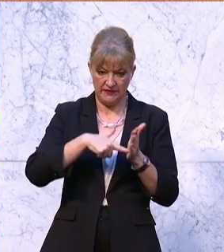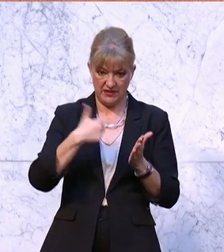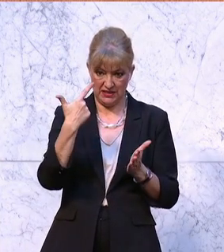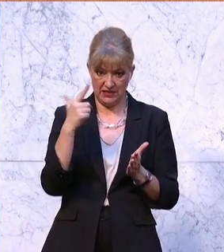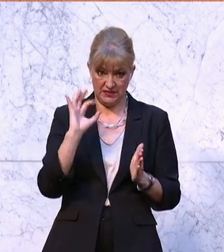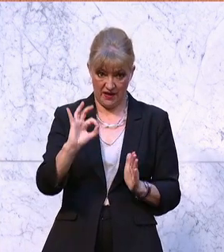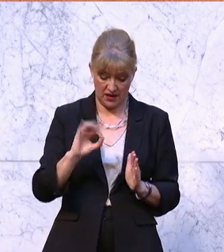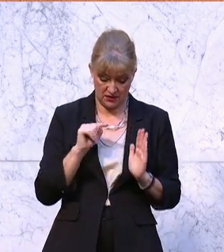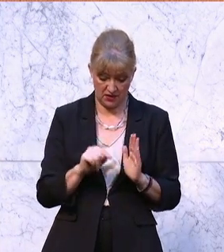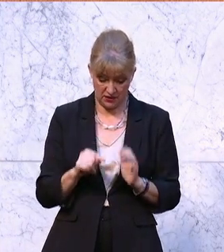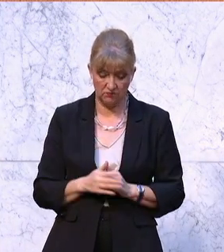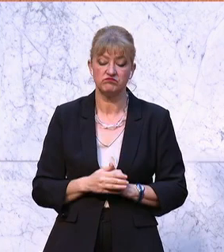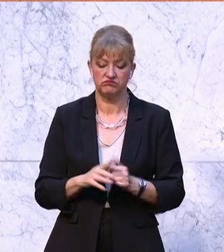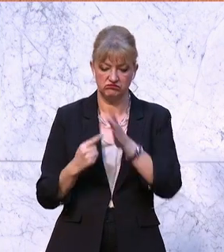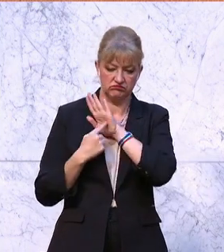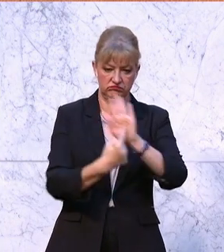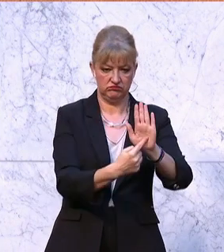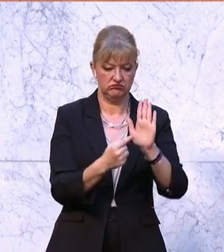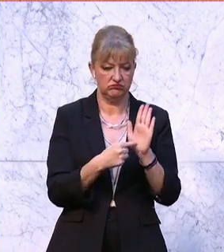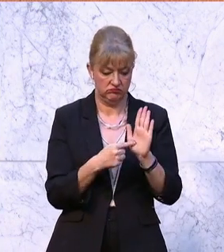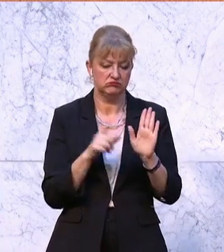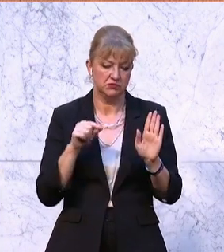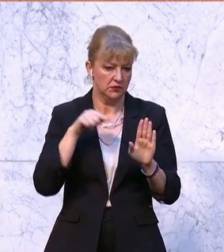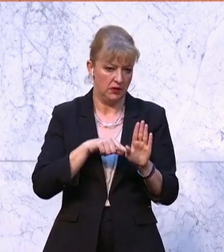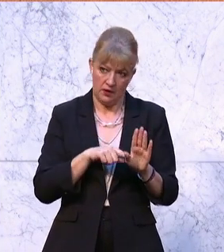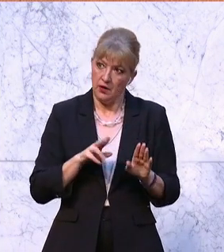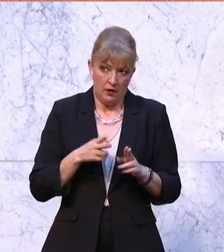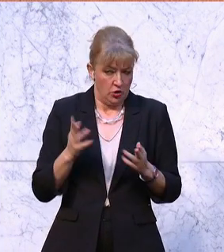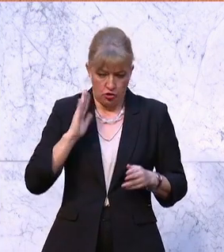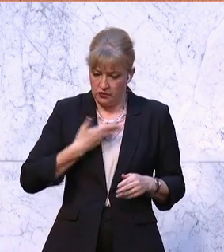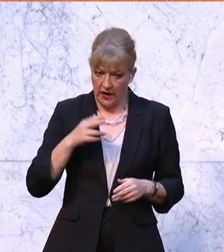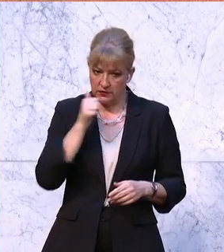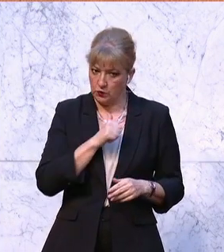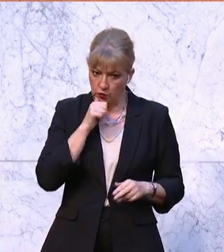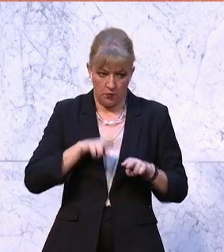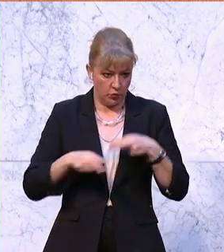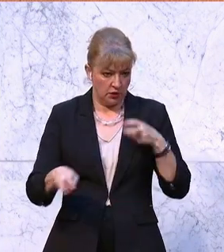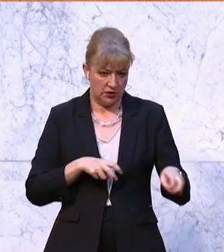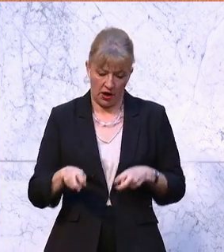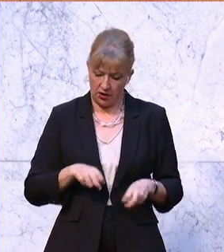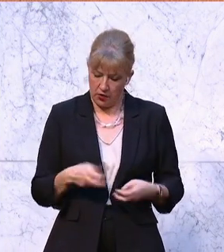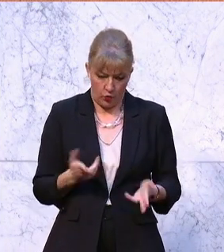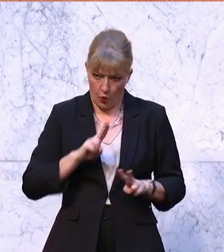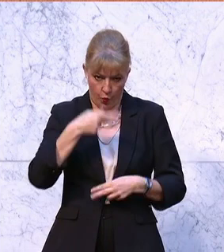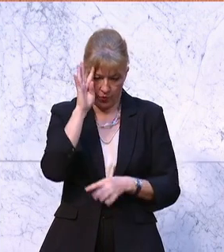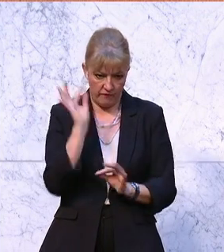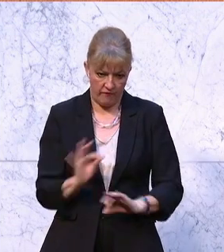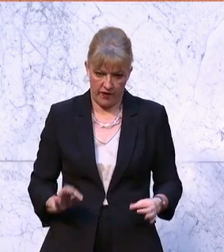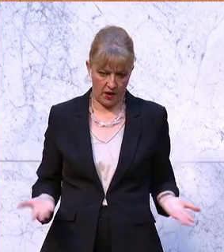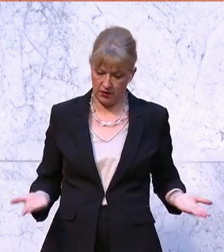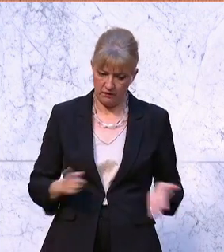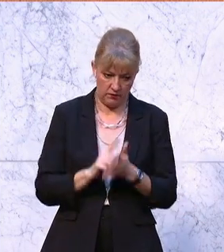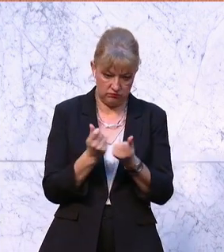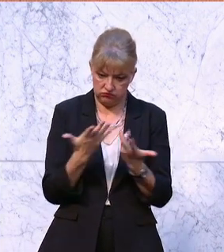ist ein Spiegelbild der Unfähigkeit dieser schwarz-grünen Bundesregierung. Das multiple